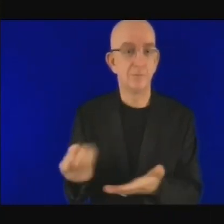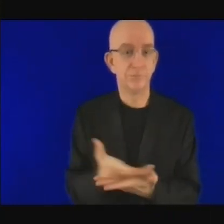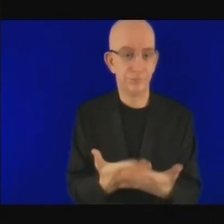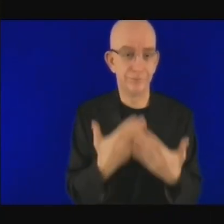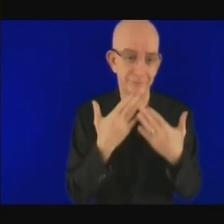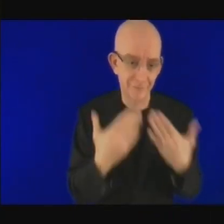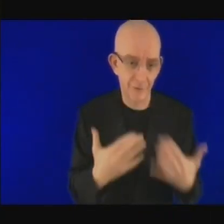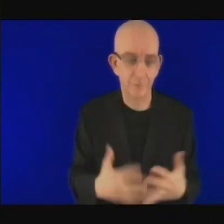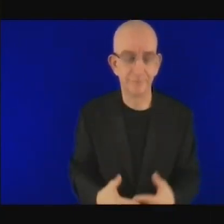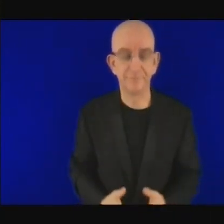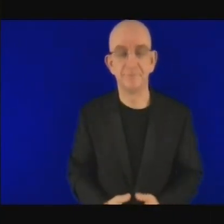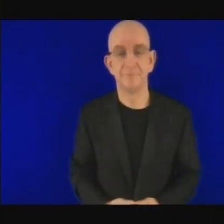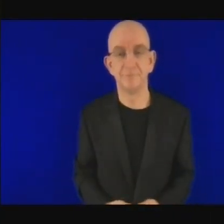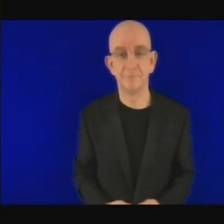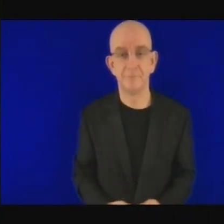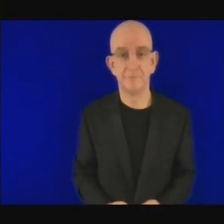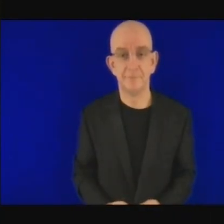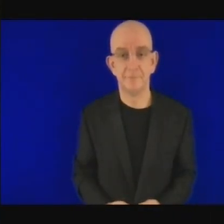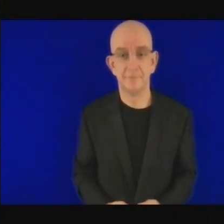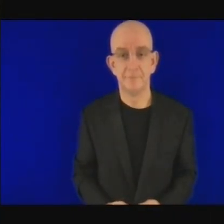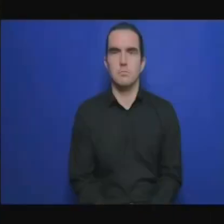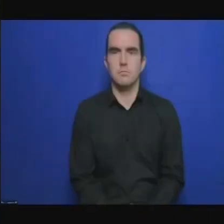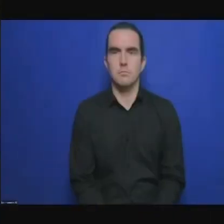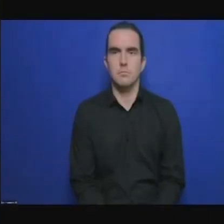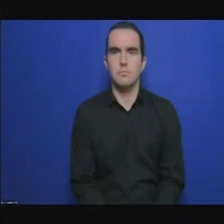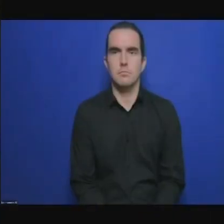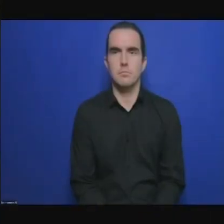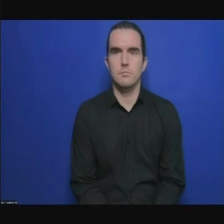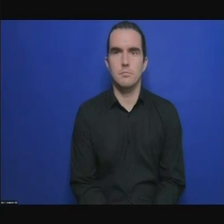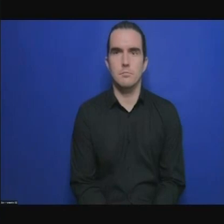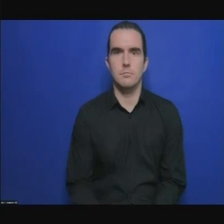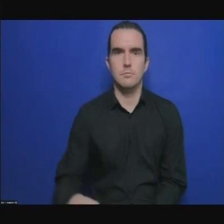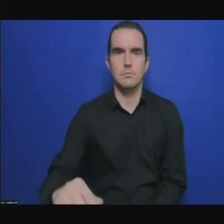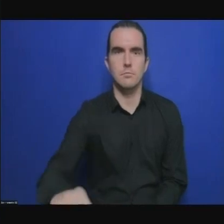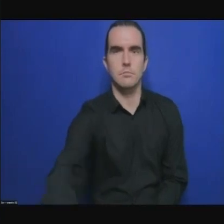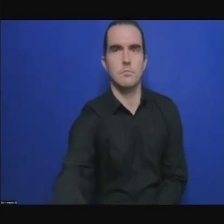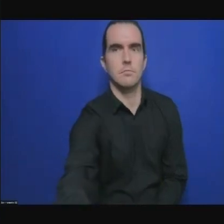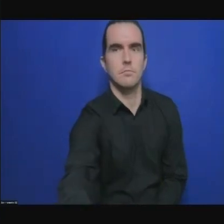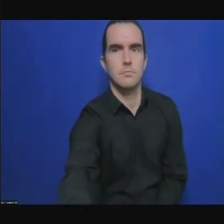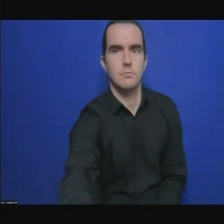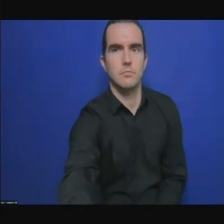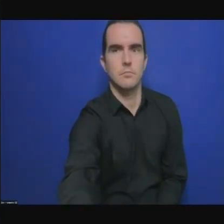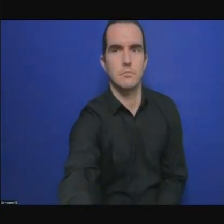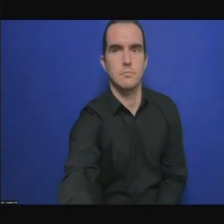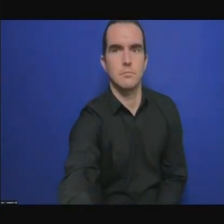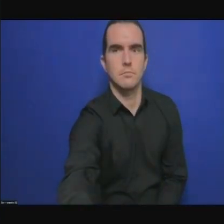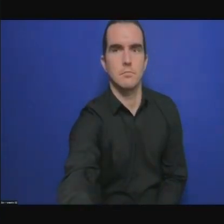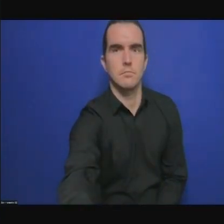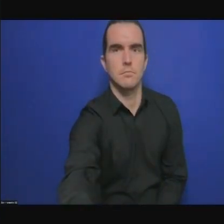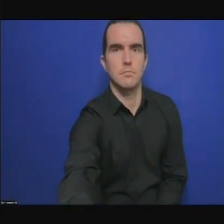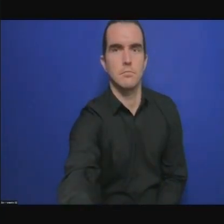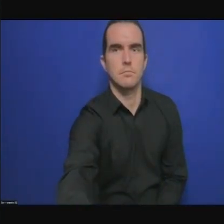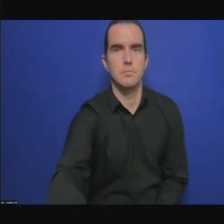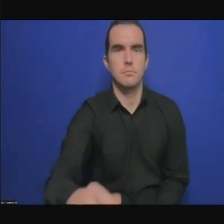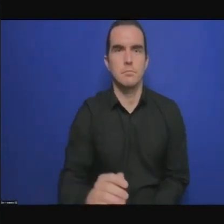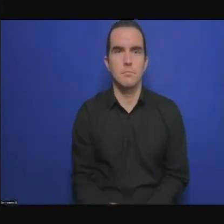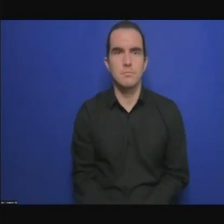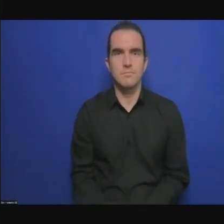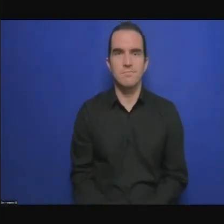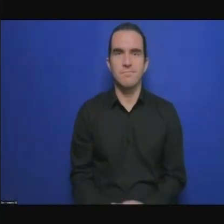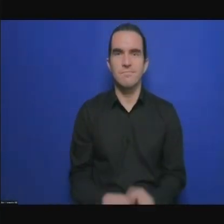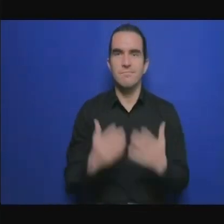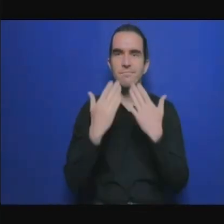avez effectué une bonne transition on passe aux réalités concrètes du volet financement Cody souhaite